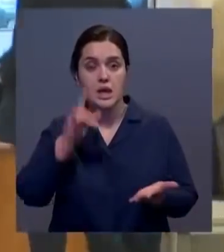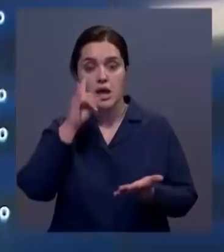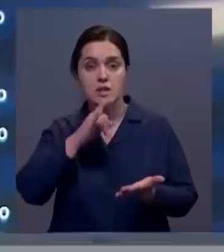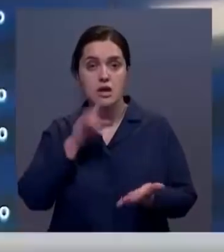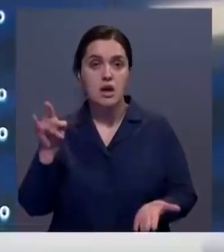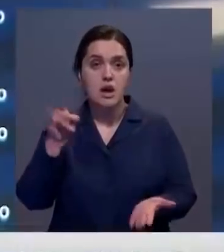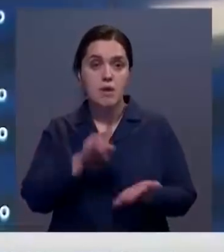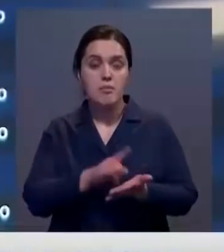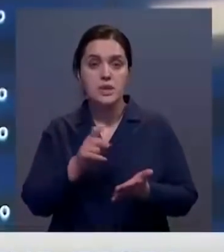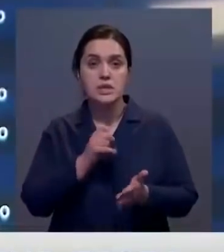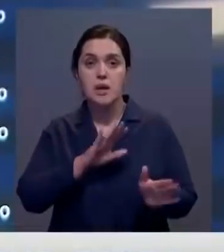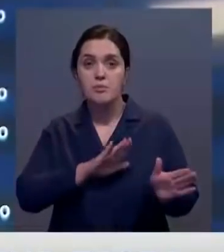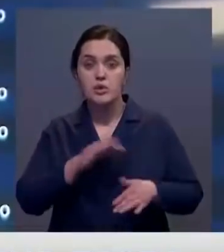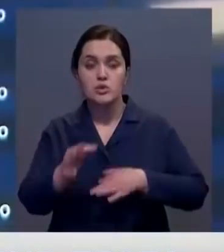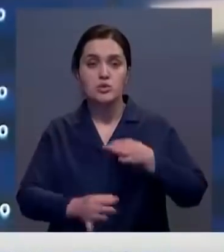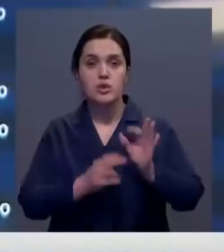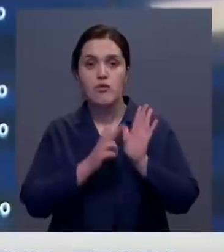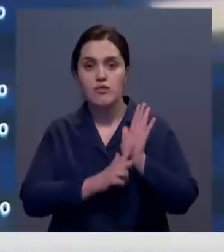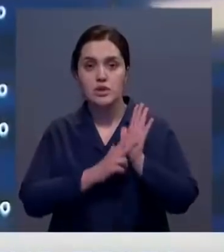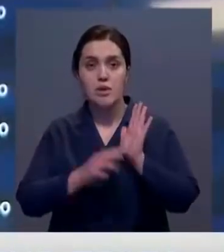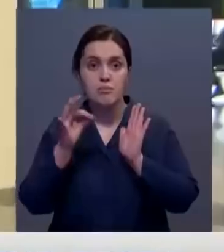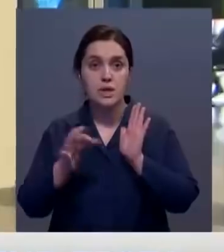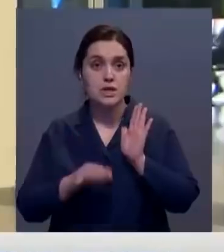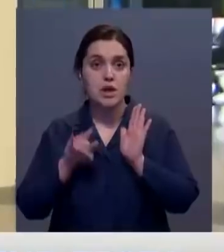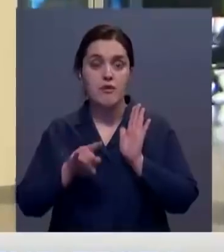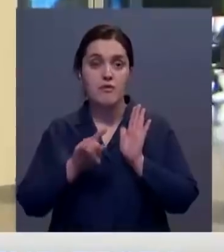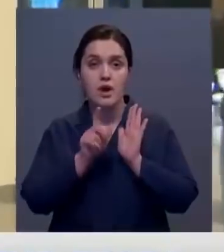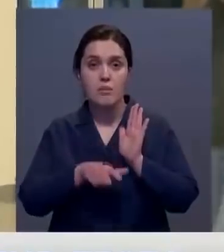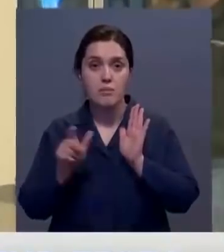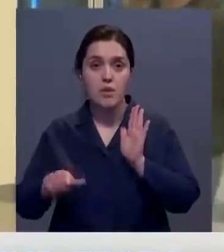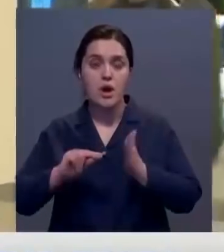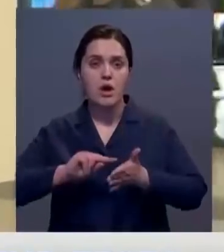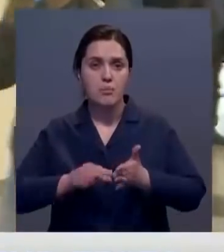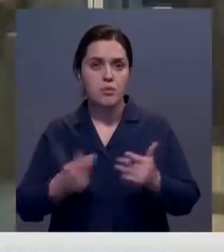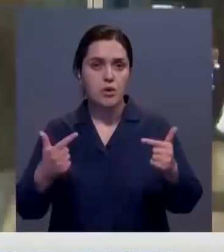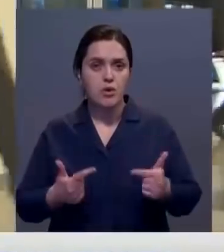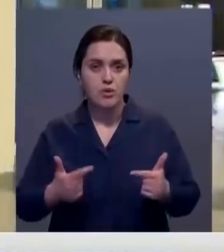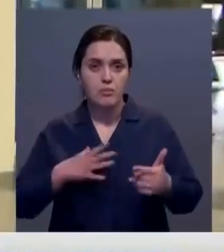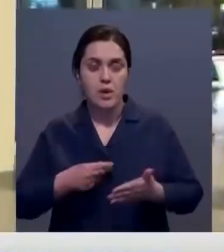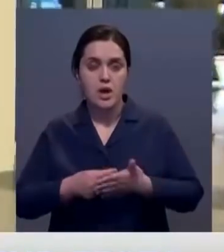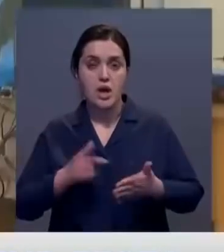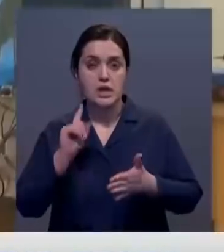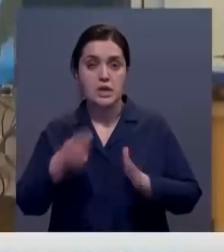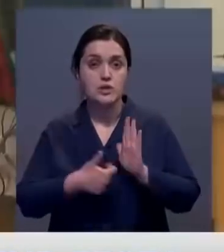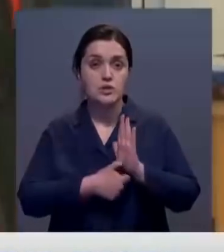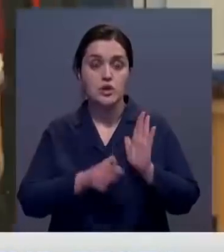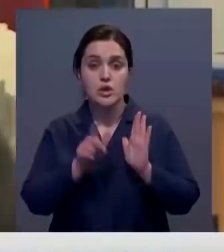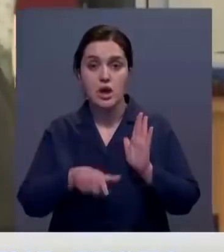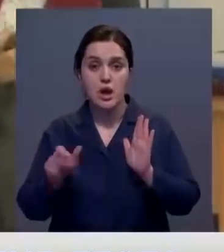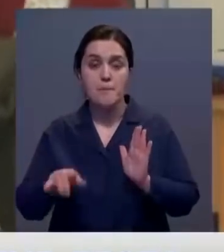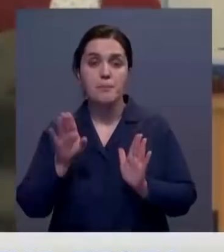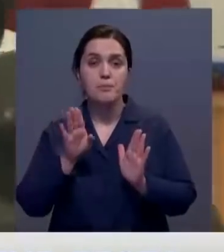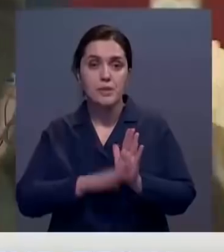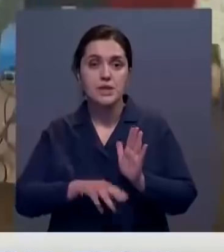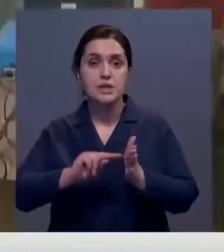за минувшие сутки. При этом больше 80% авиапассажиров прилетели с ПЦР-справками. Из почти 1600 пассажиров